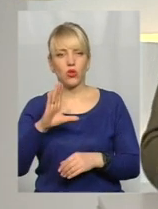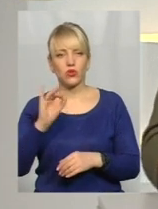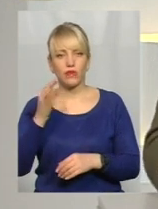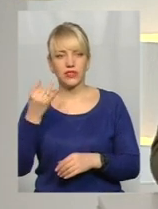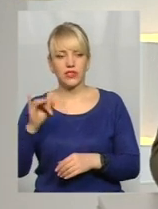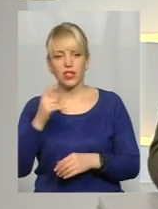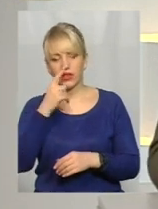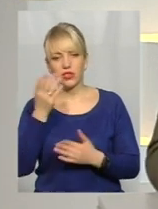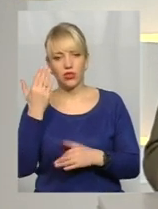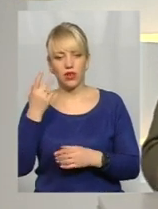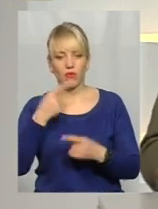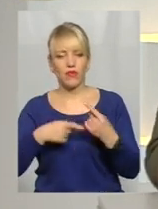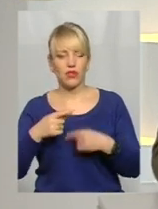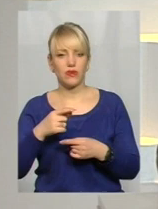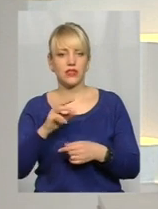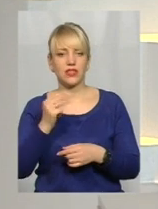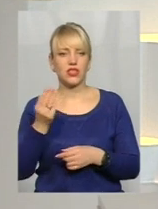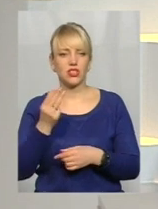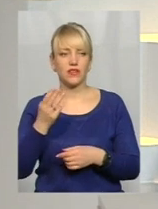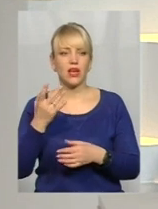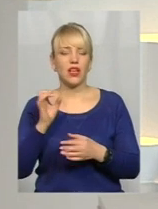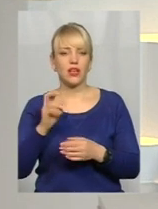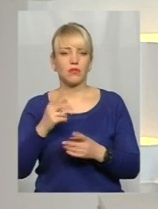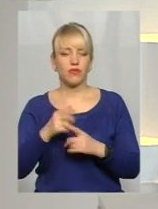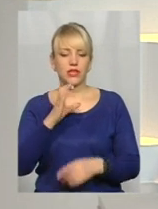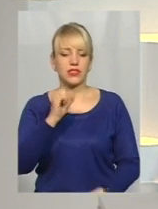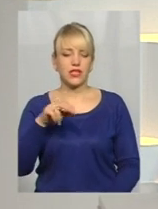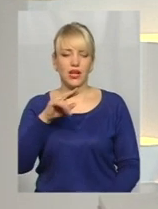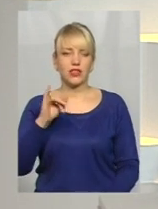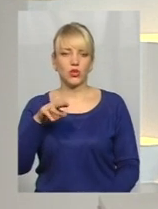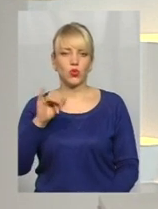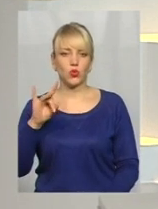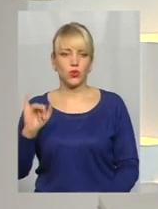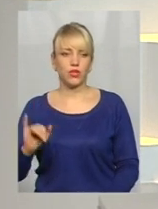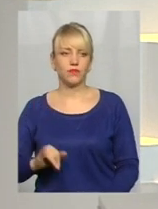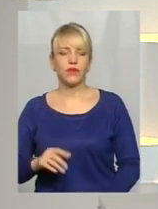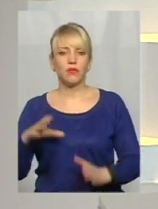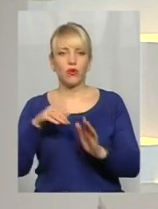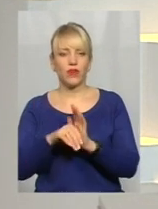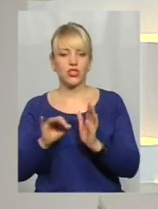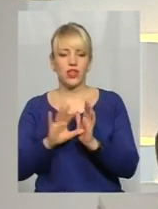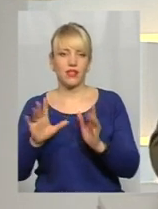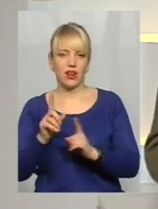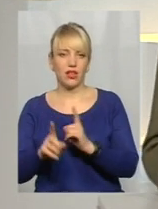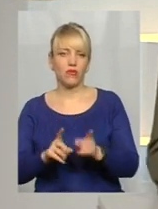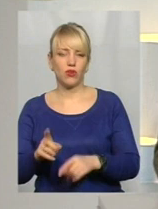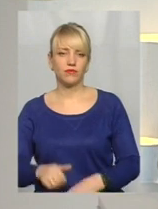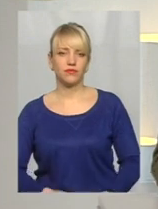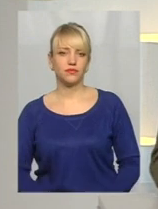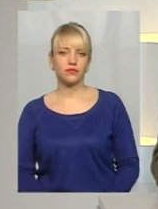нещодавно повернувся зі Швеції, де був у стаді турі. Саме із запровадження реформ з енергоефективності. Давайте його послухаємо.